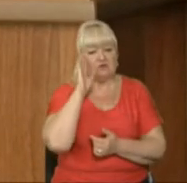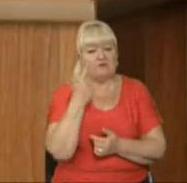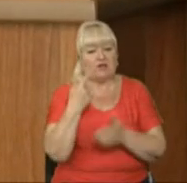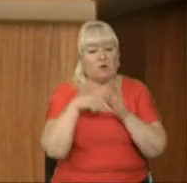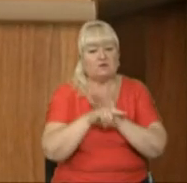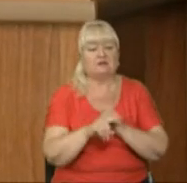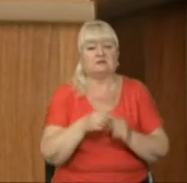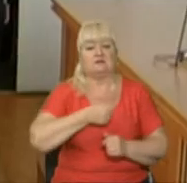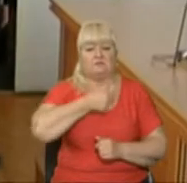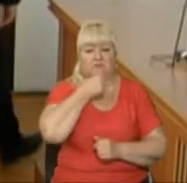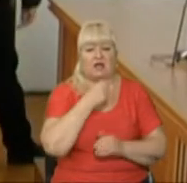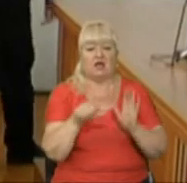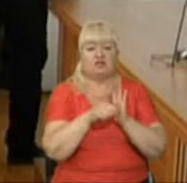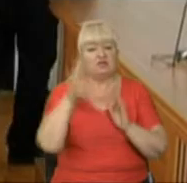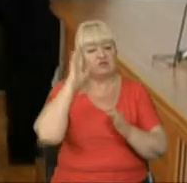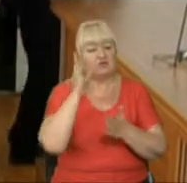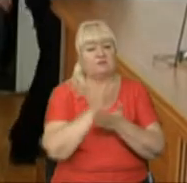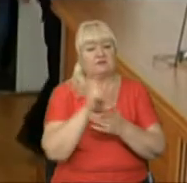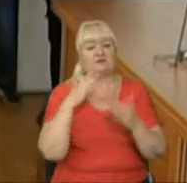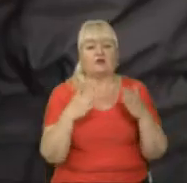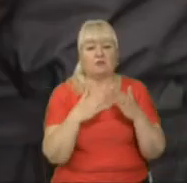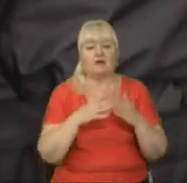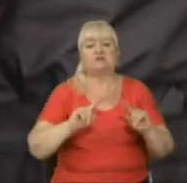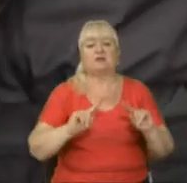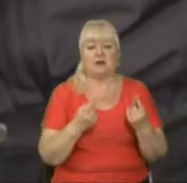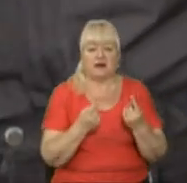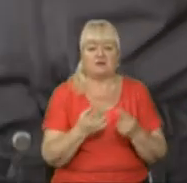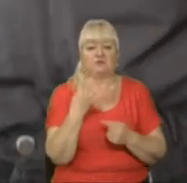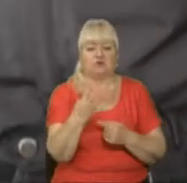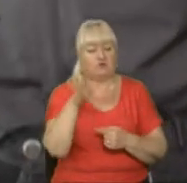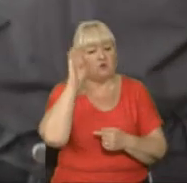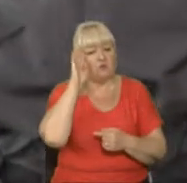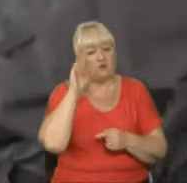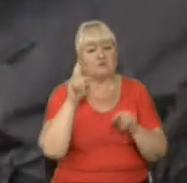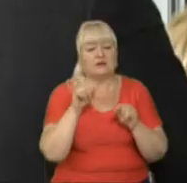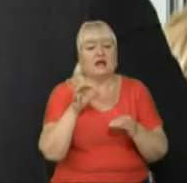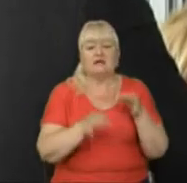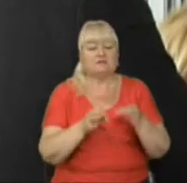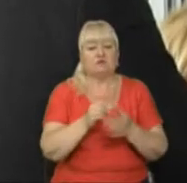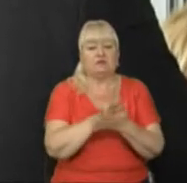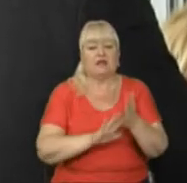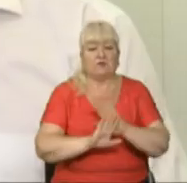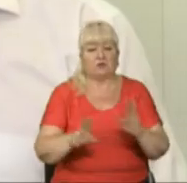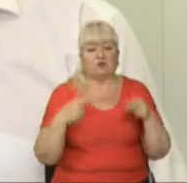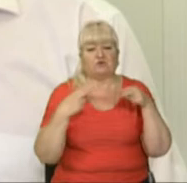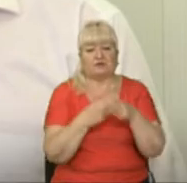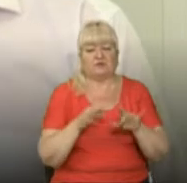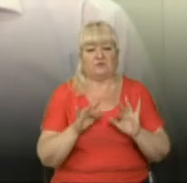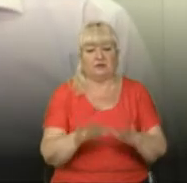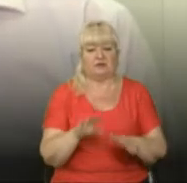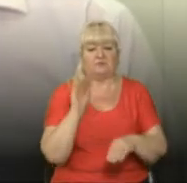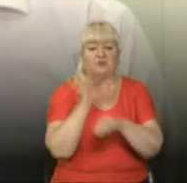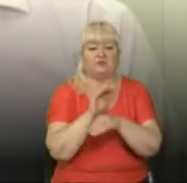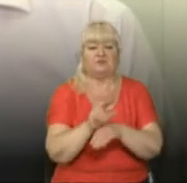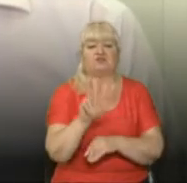один з них повнолітній. Шість хлопців перебувають під домашнім арештом, а чотирьом хлопцям суд не продовжив запобіжний захід. Обвинувачується